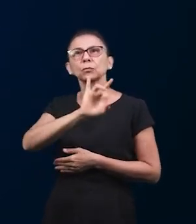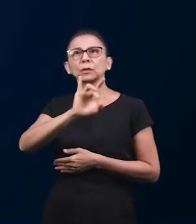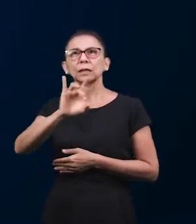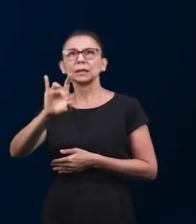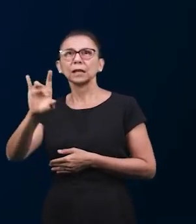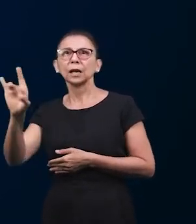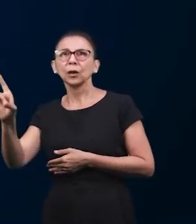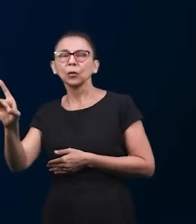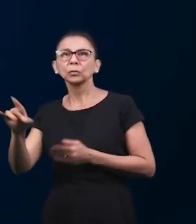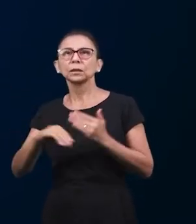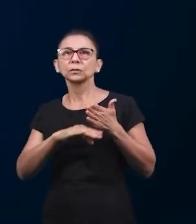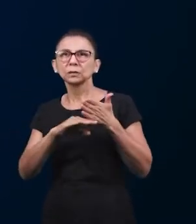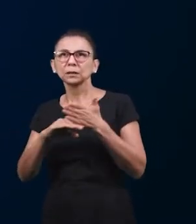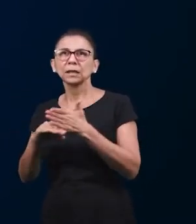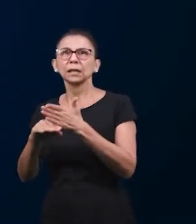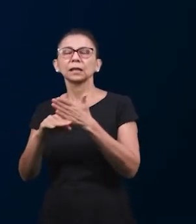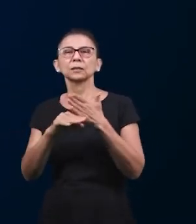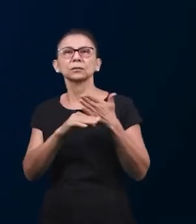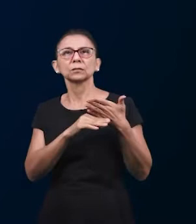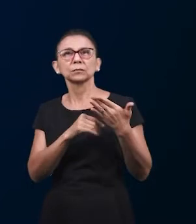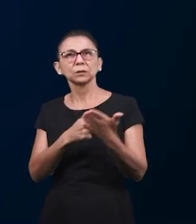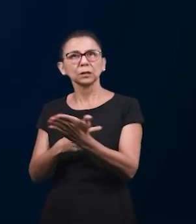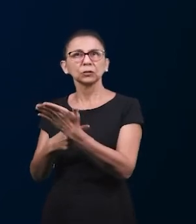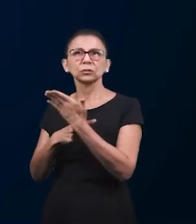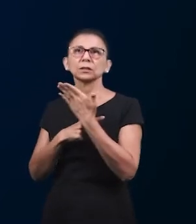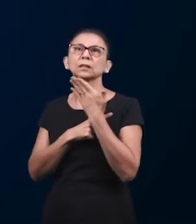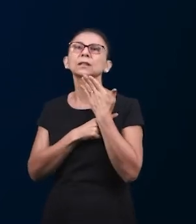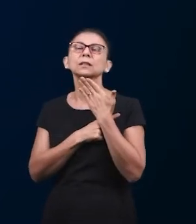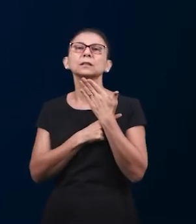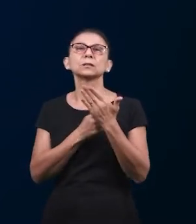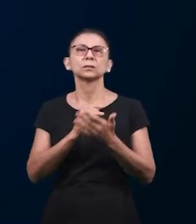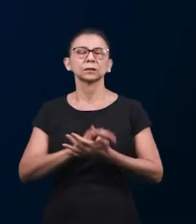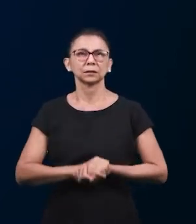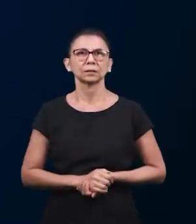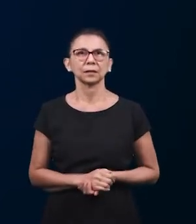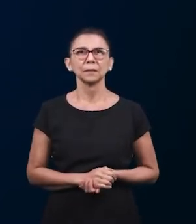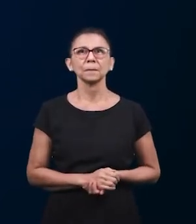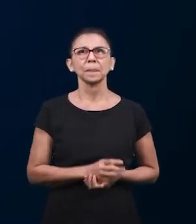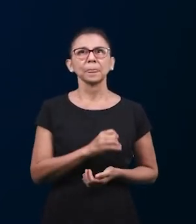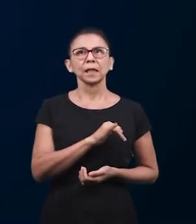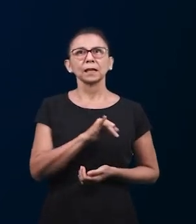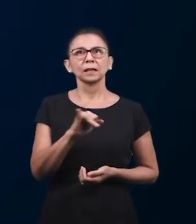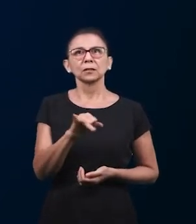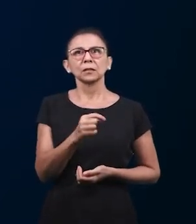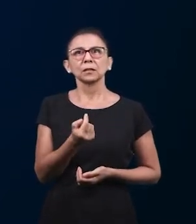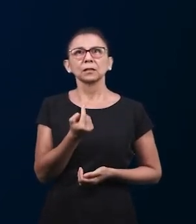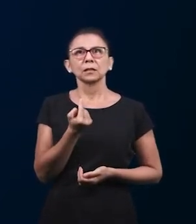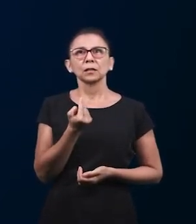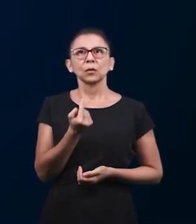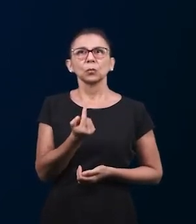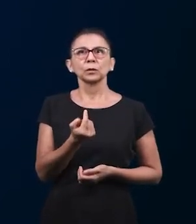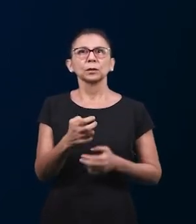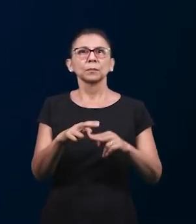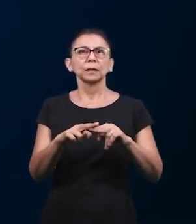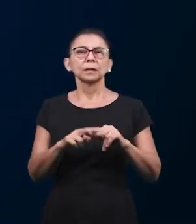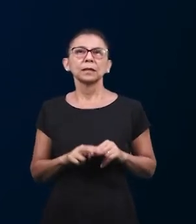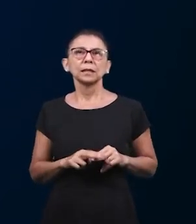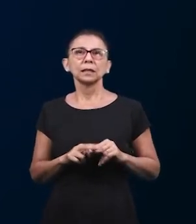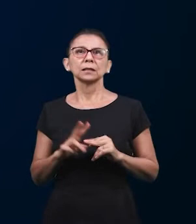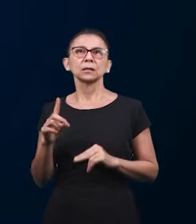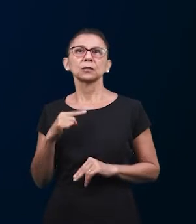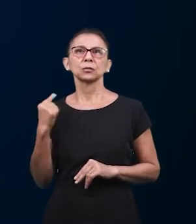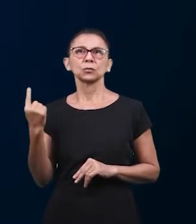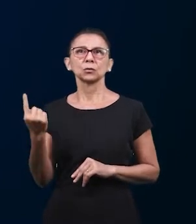нам Он ведет нас и помогает нам понять свое слово. И хотела бы сказать, что единственная манера единственный